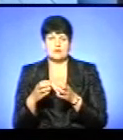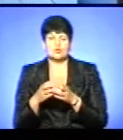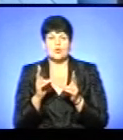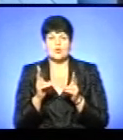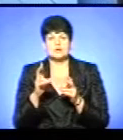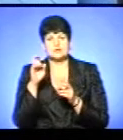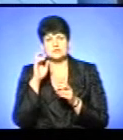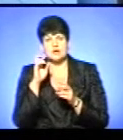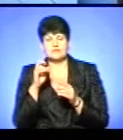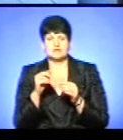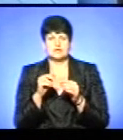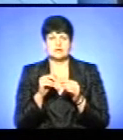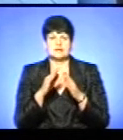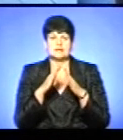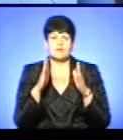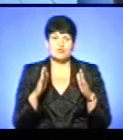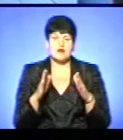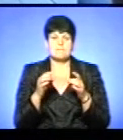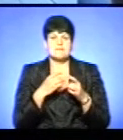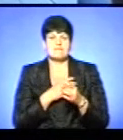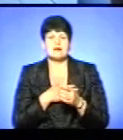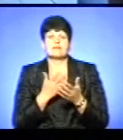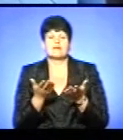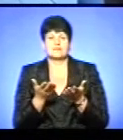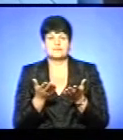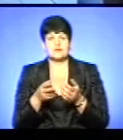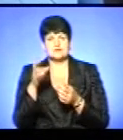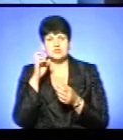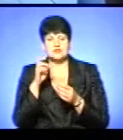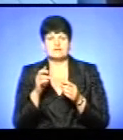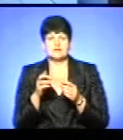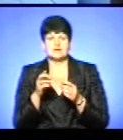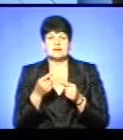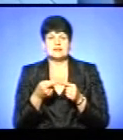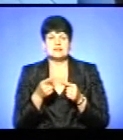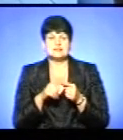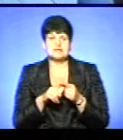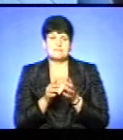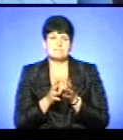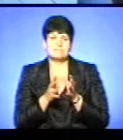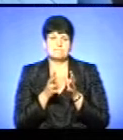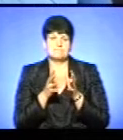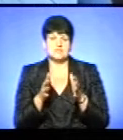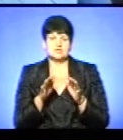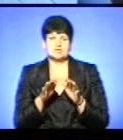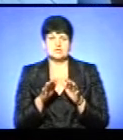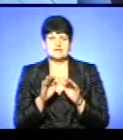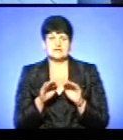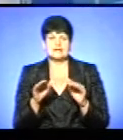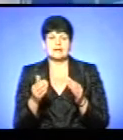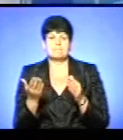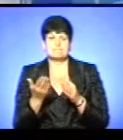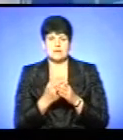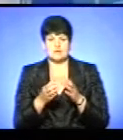комунальних таборах і в приватних. Яка? Комунальних переважна більшість – це є безпосередньо діти пільгових